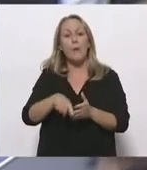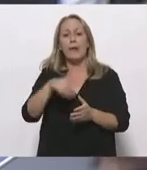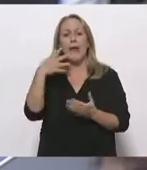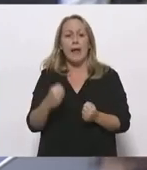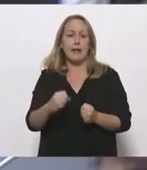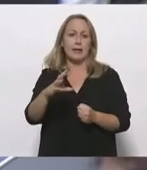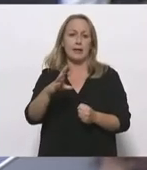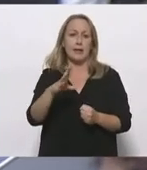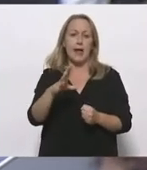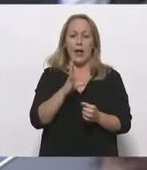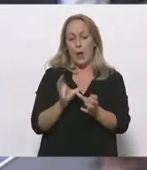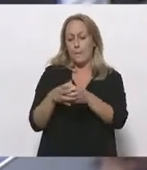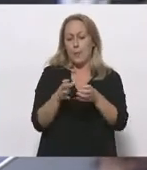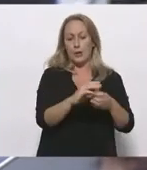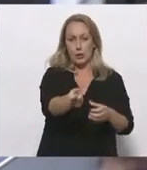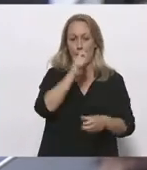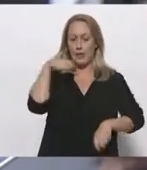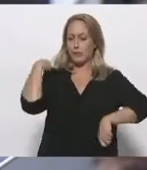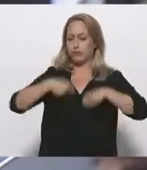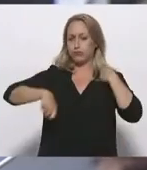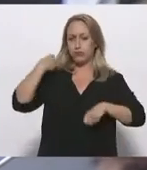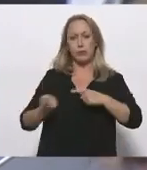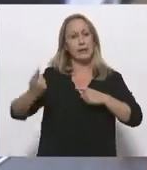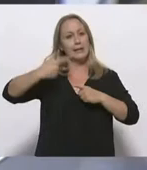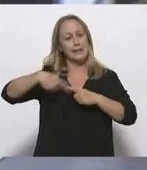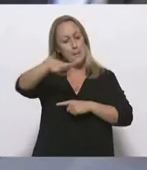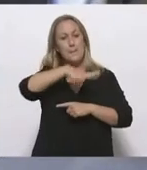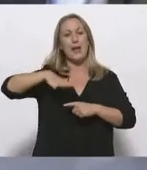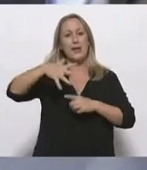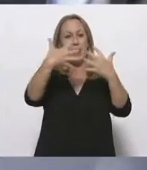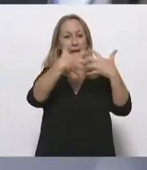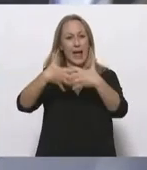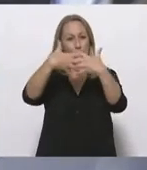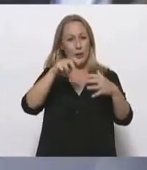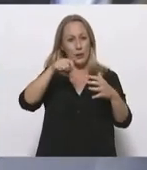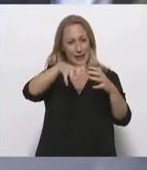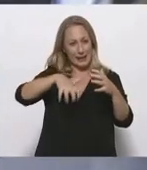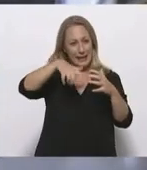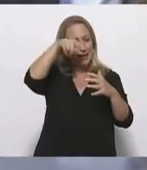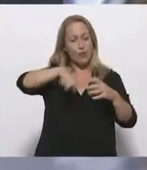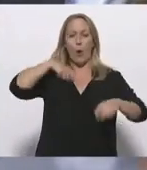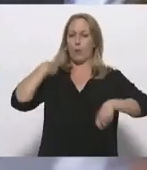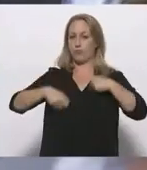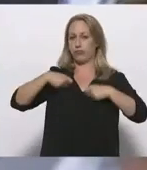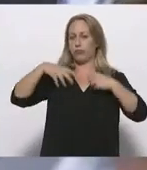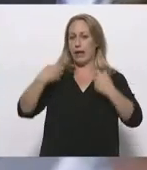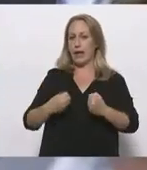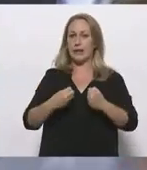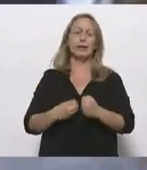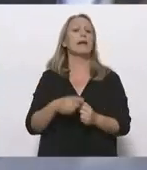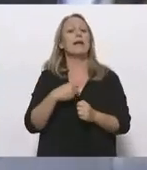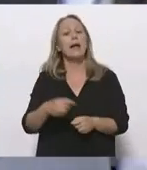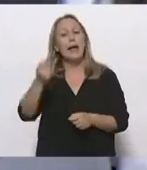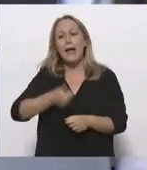τόσο από τη μεριά των κομμάτων, όσο και από μερίδα της τοπικής κοινωνίας. Να εκτιμήσω ότι, όπως φάνηκε και από τις αναφορές σας για το θέμα στη